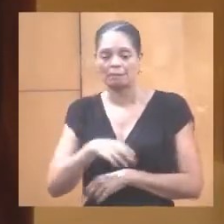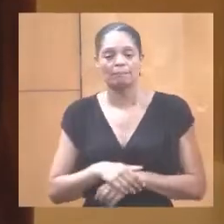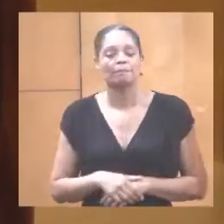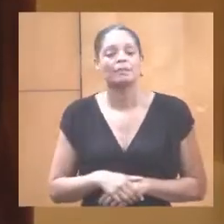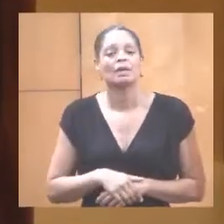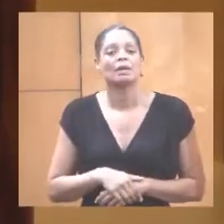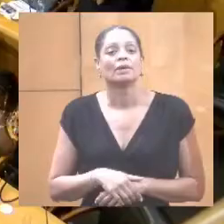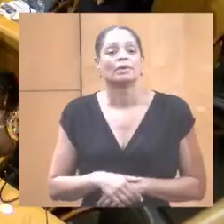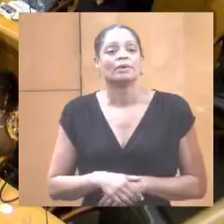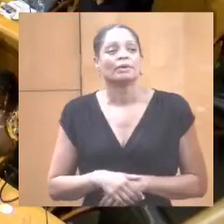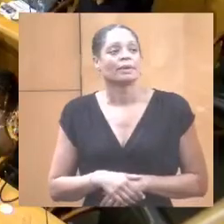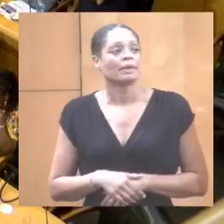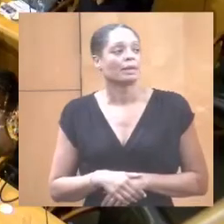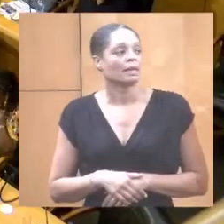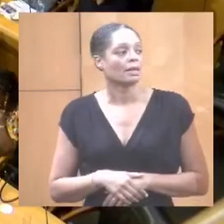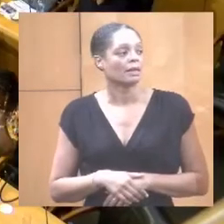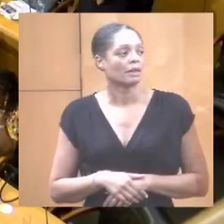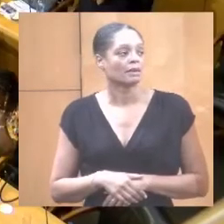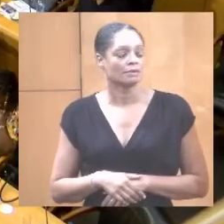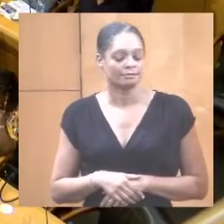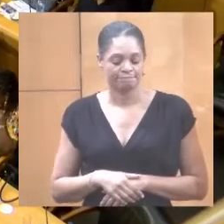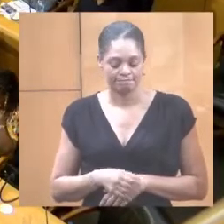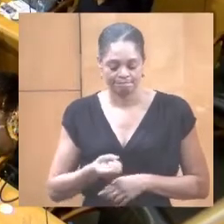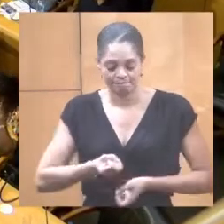Je suis très ennuyé d'avoir l'affaire.